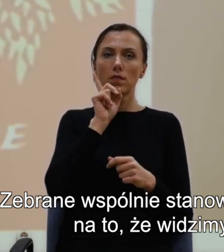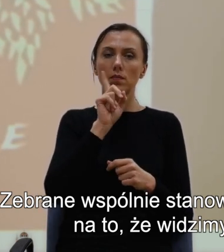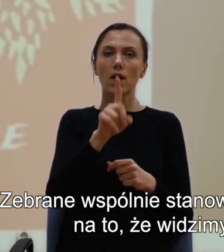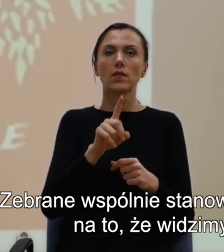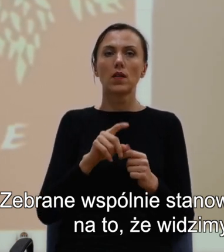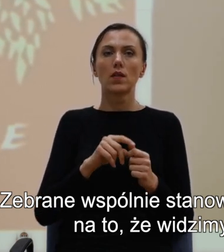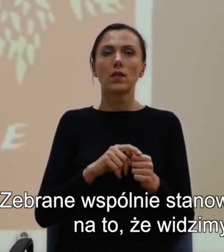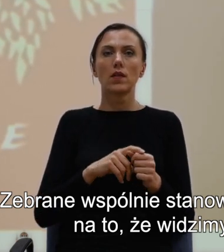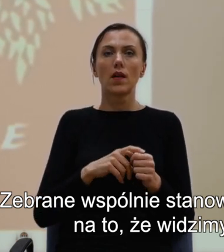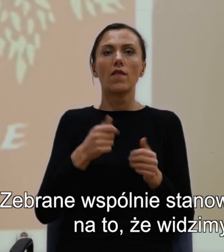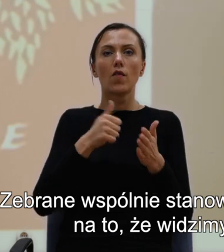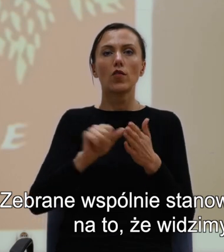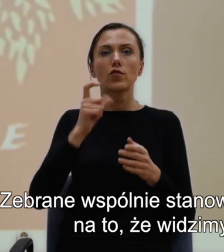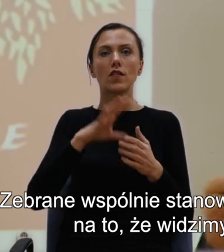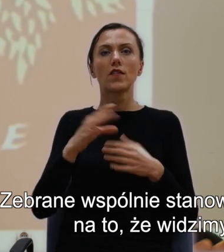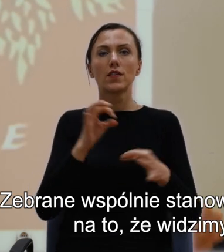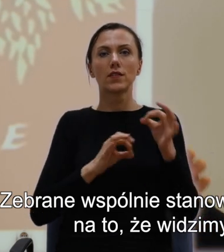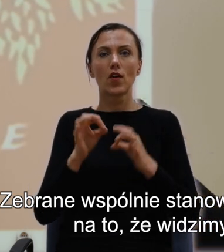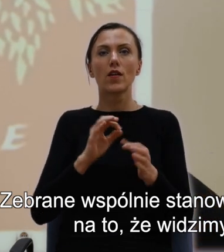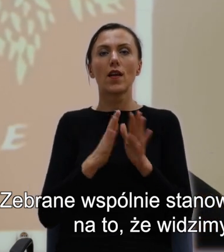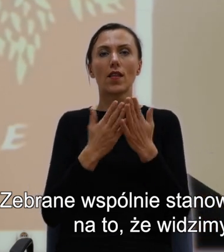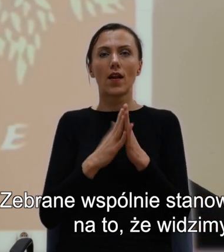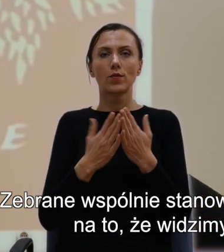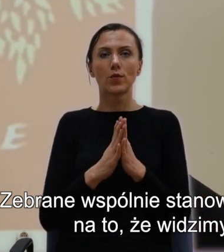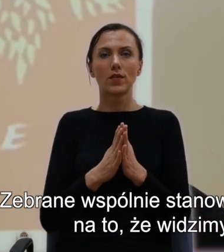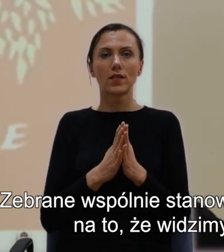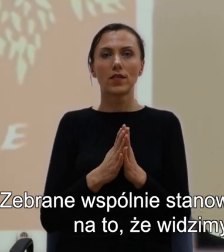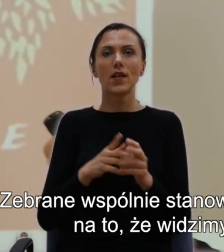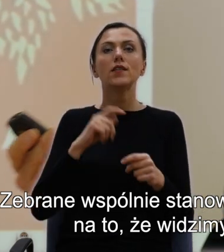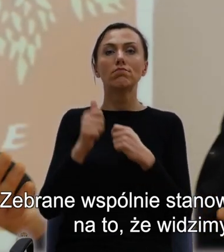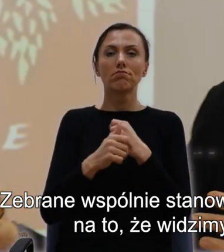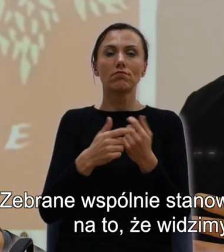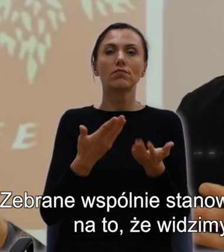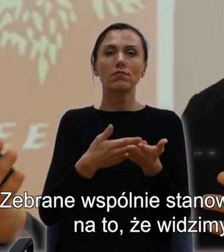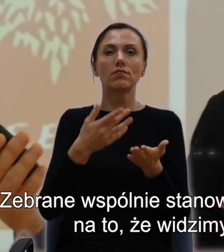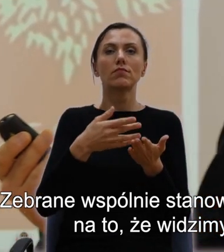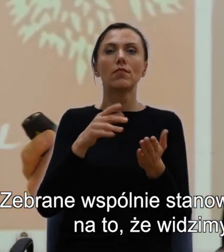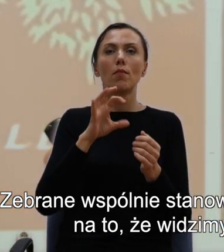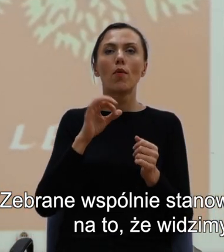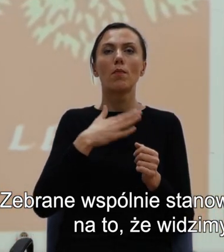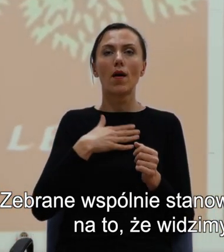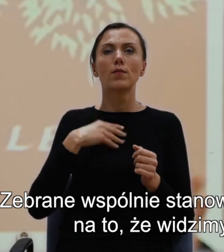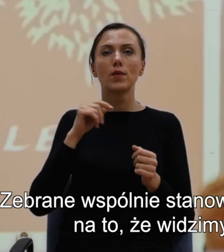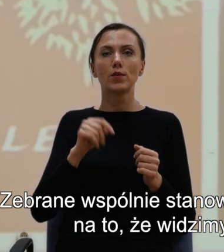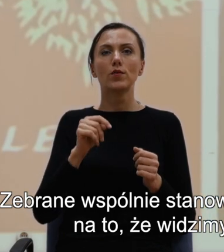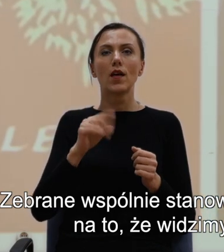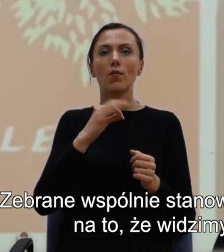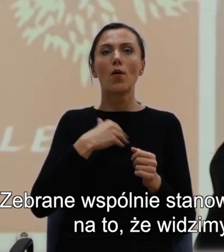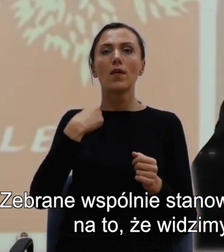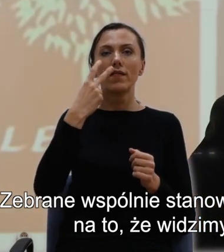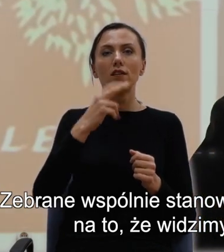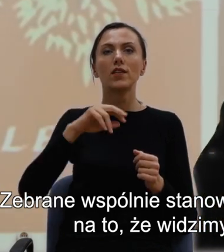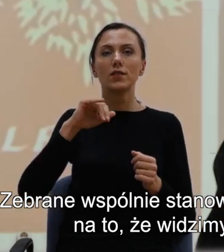literatury. Właśnie ze względu na to, że widzimy jak dokonywała się